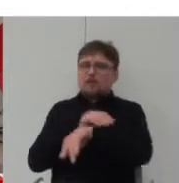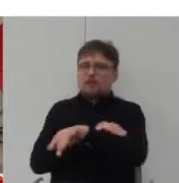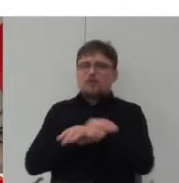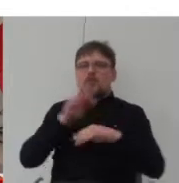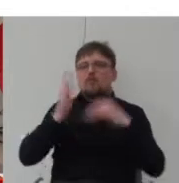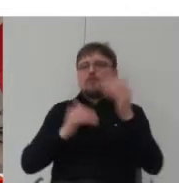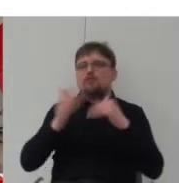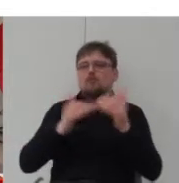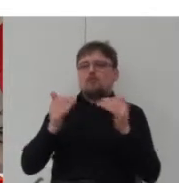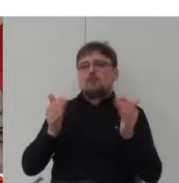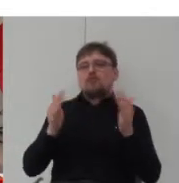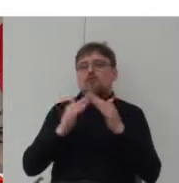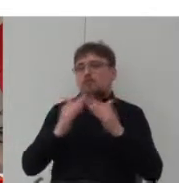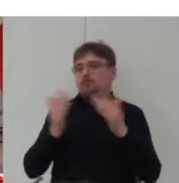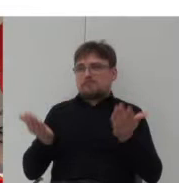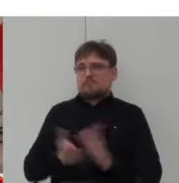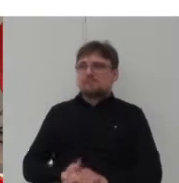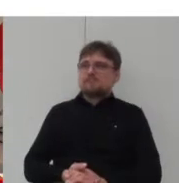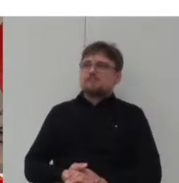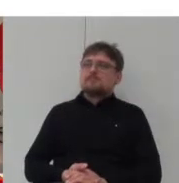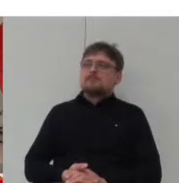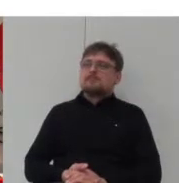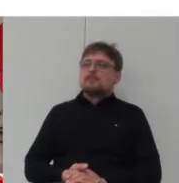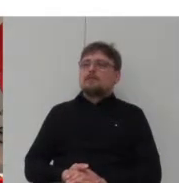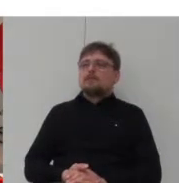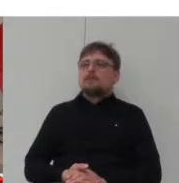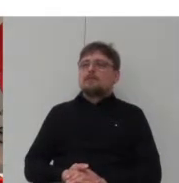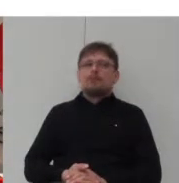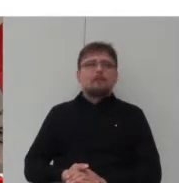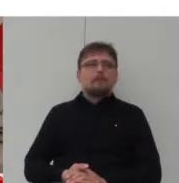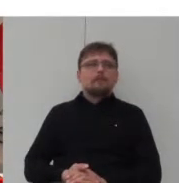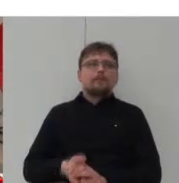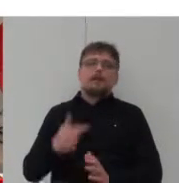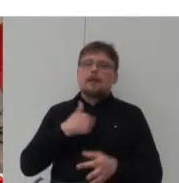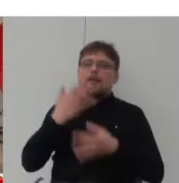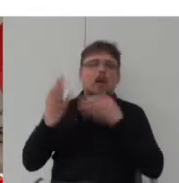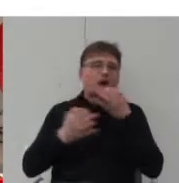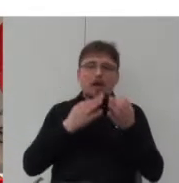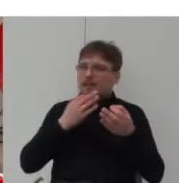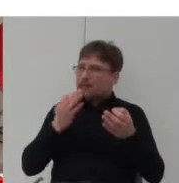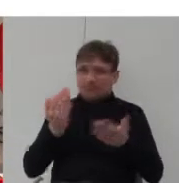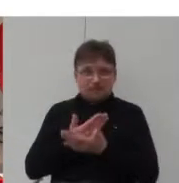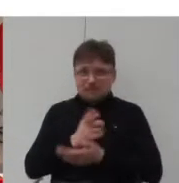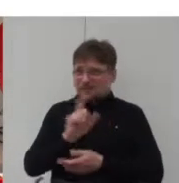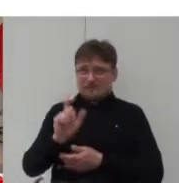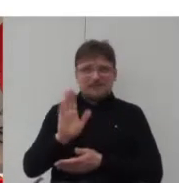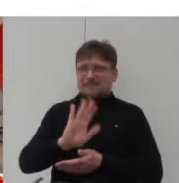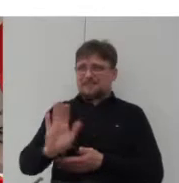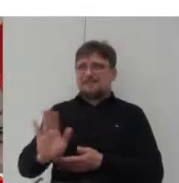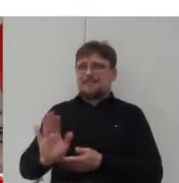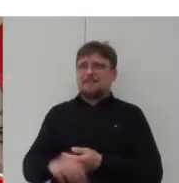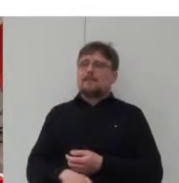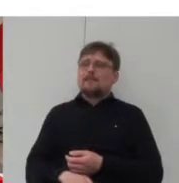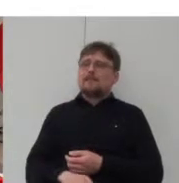domów na ziemi to co będę opowiadał nie jest innowacyjne w żadnej formie ani w